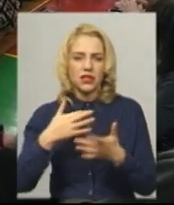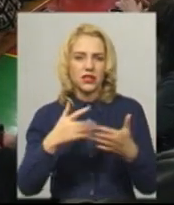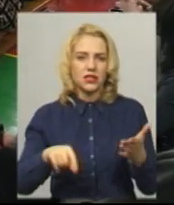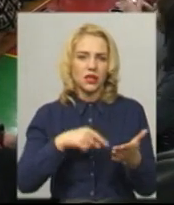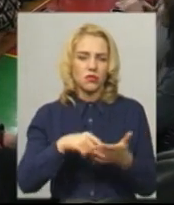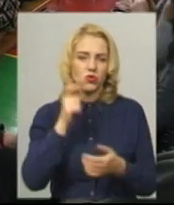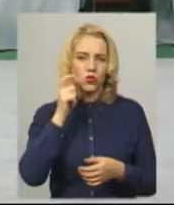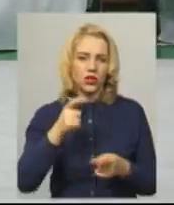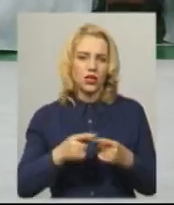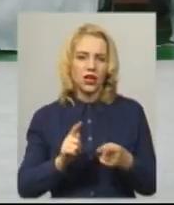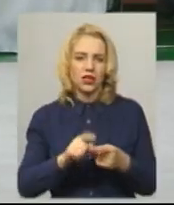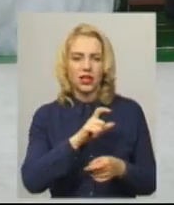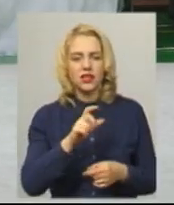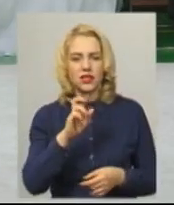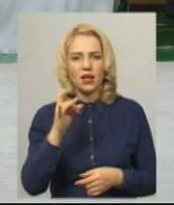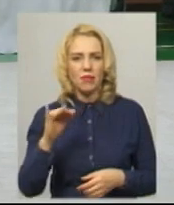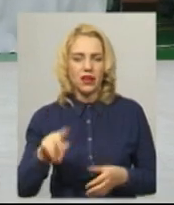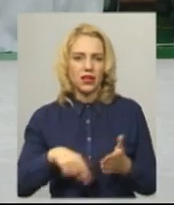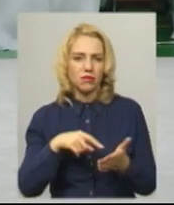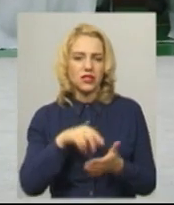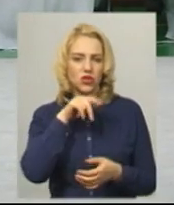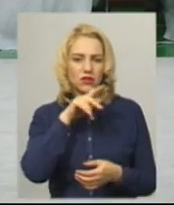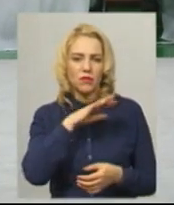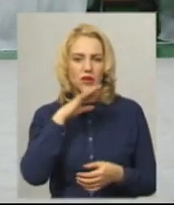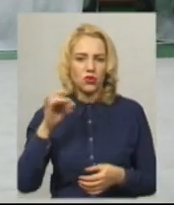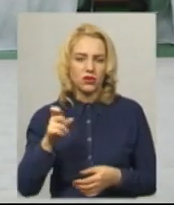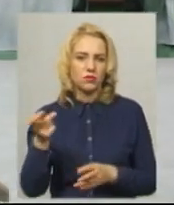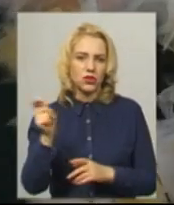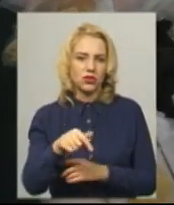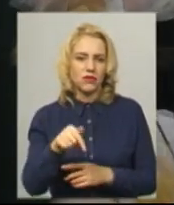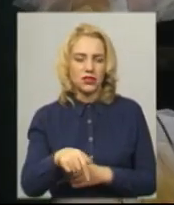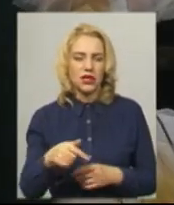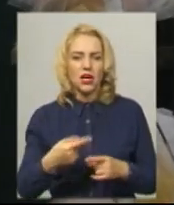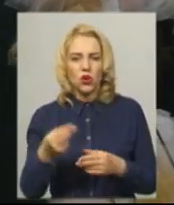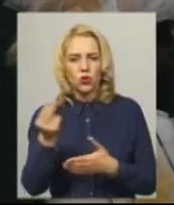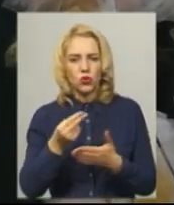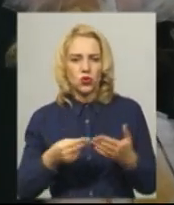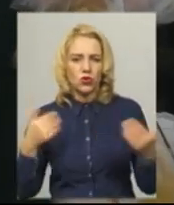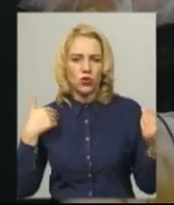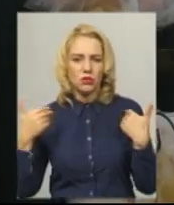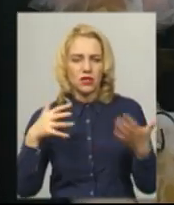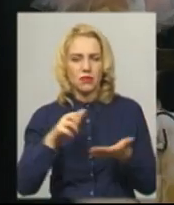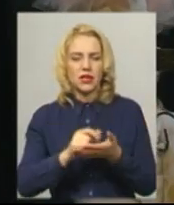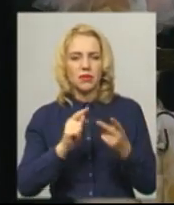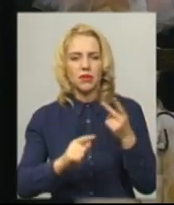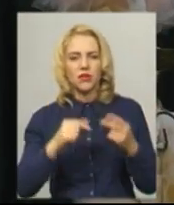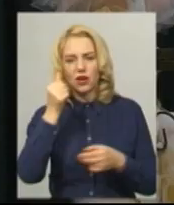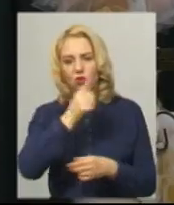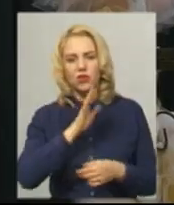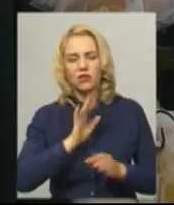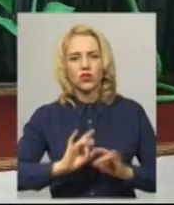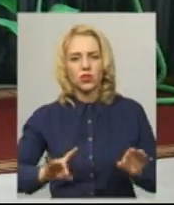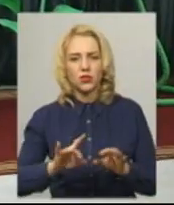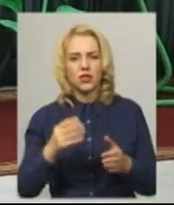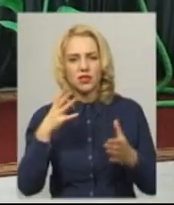Христина Берник з міста Чернівці не вперше приїздить на ці змагання. Художньою гімнастикою займається півтора роки. Дівчина розповідає,